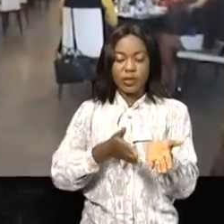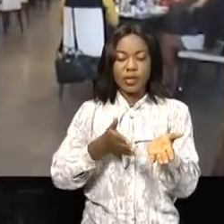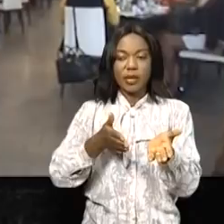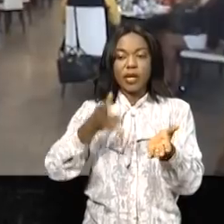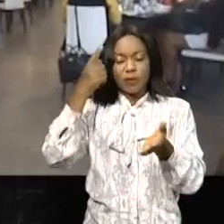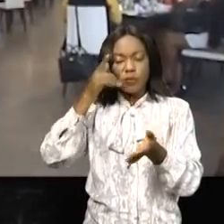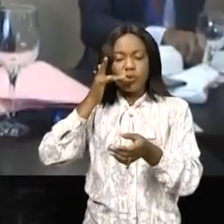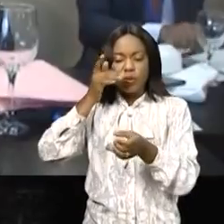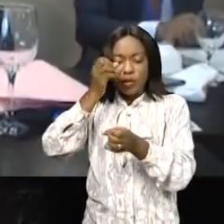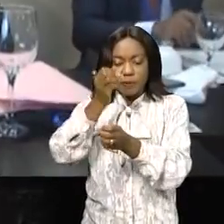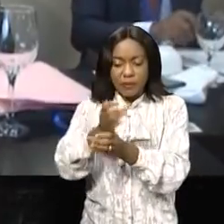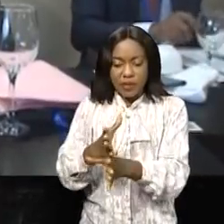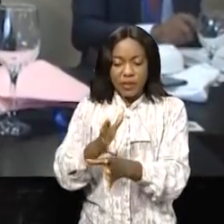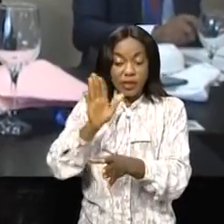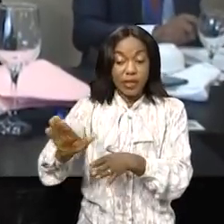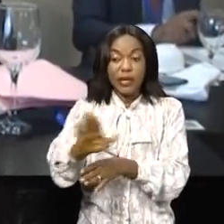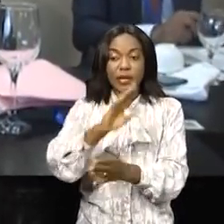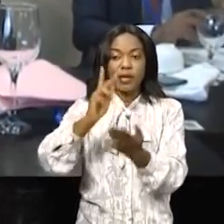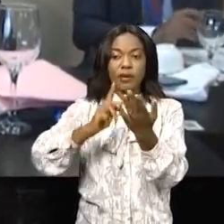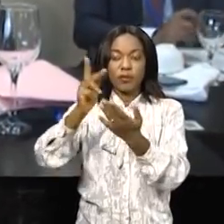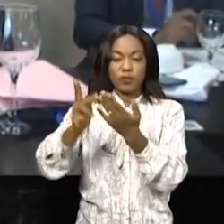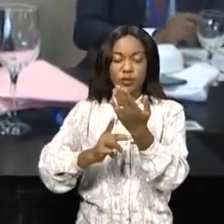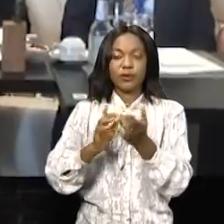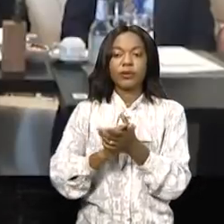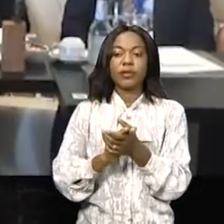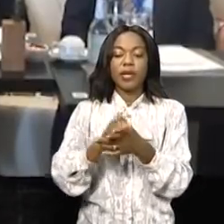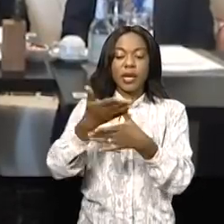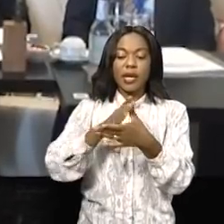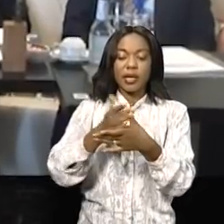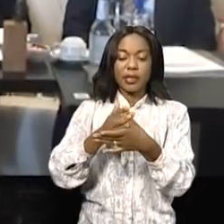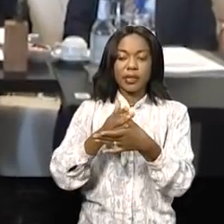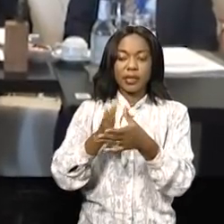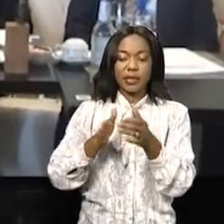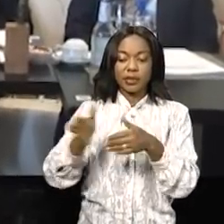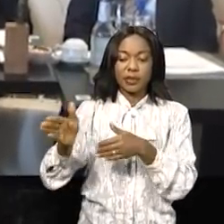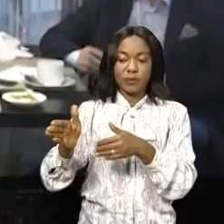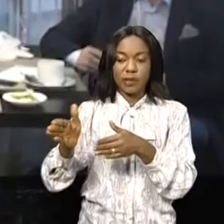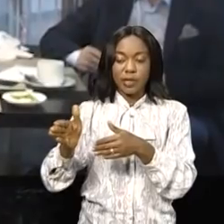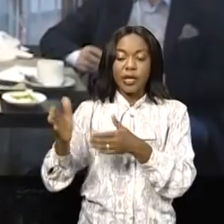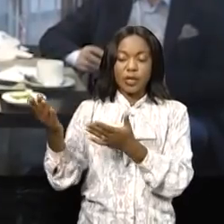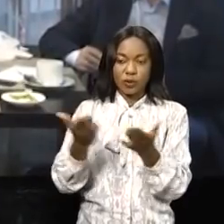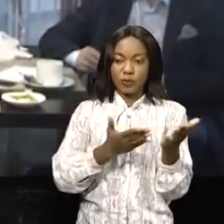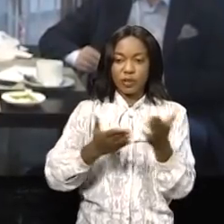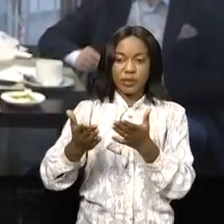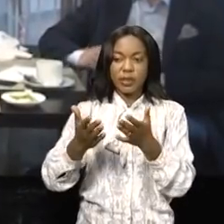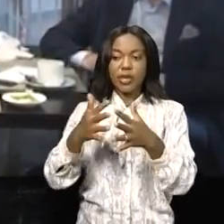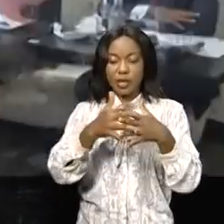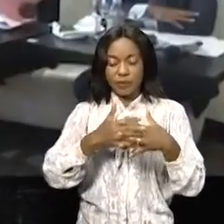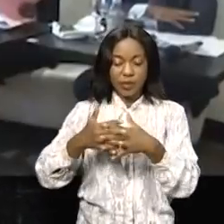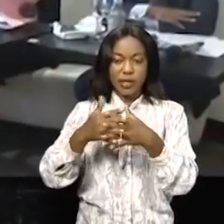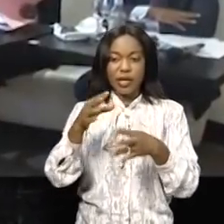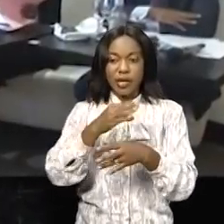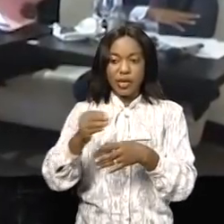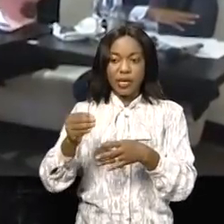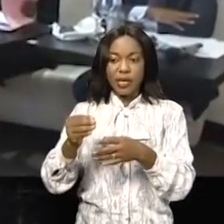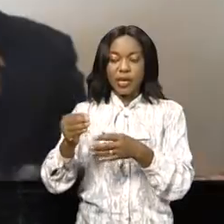? C'est le but de breakfasting de ce jeudi 15 avril entre la Chambre de commerce américaine en RDC et les entrepreneurs congolais.